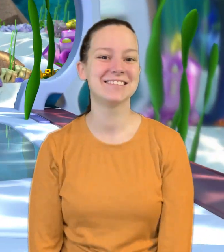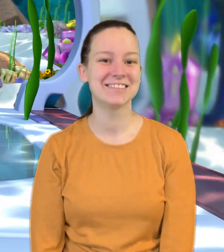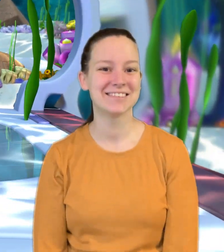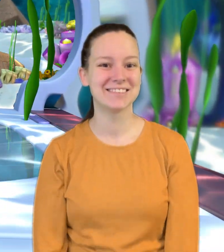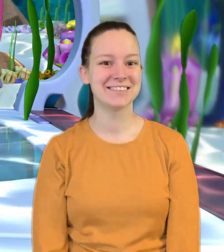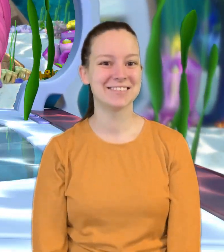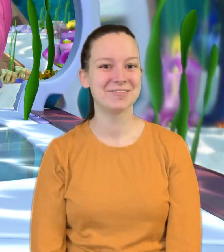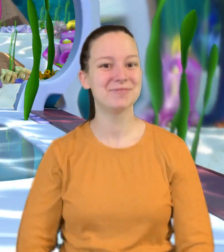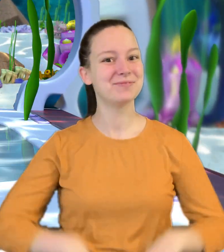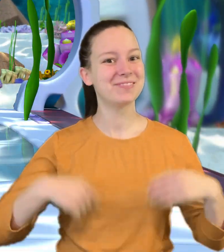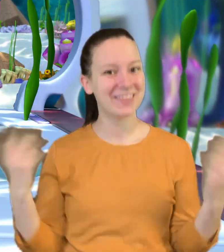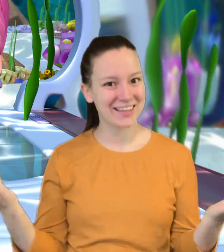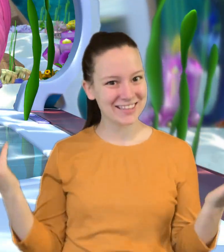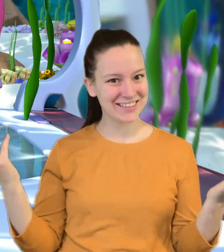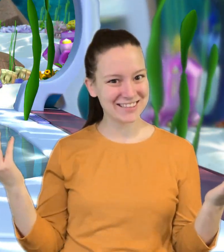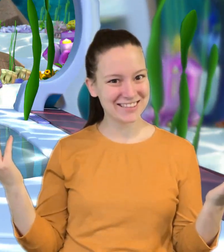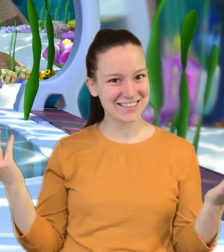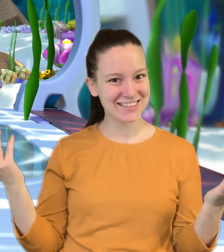Mut.